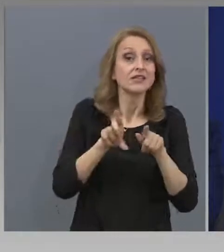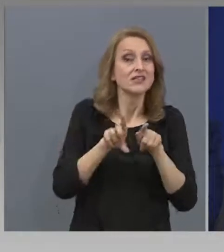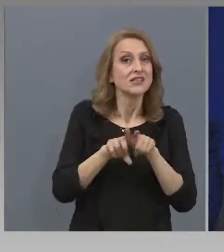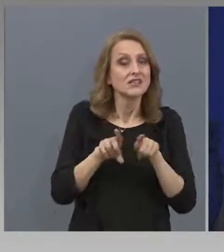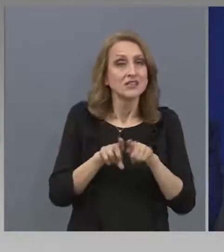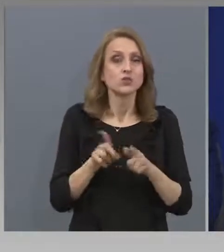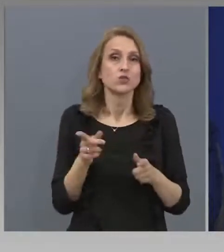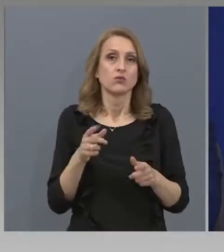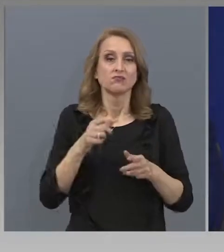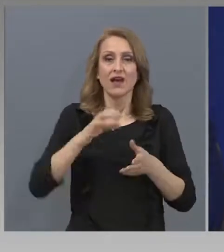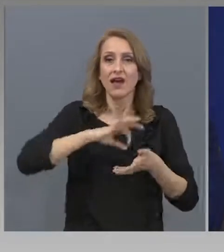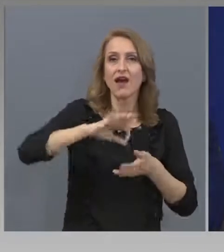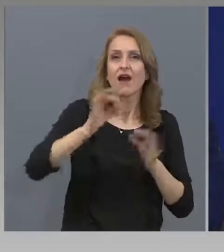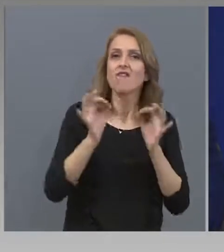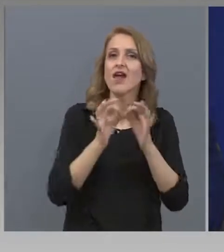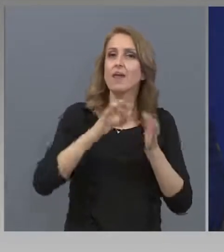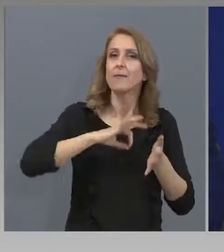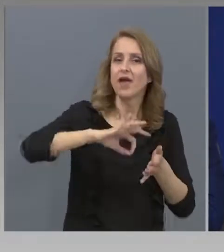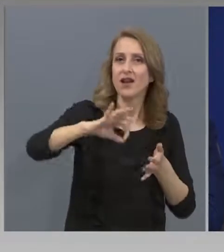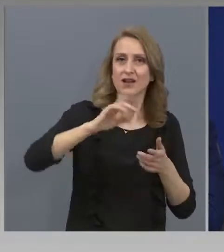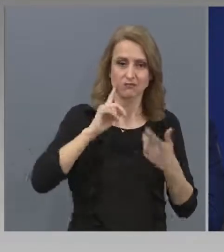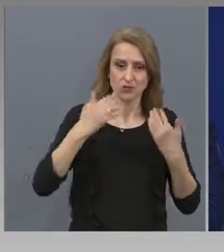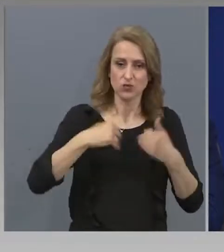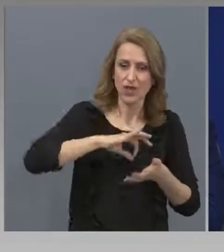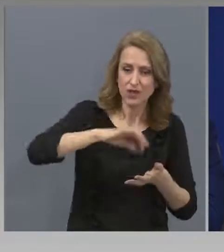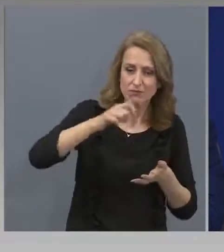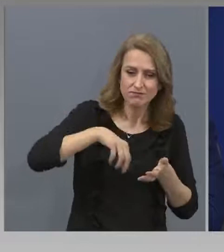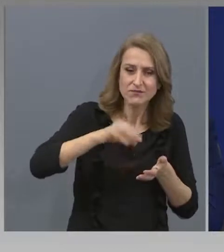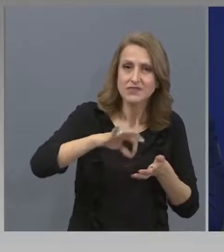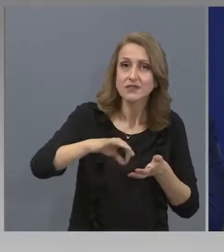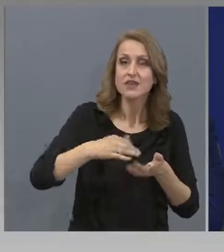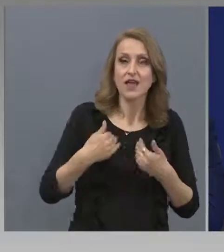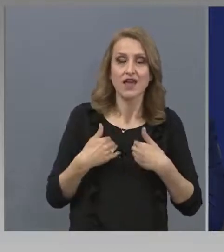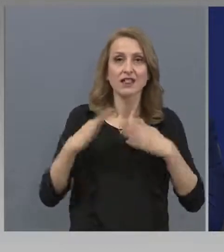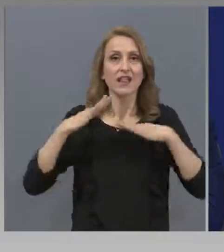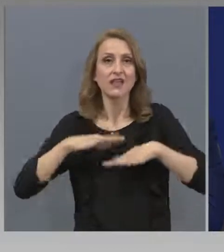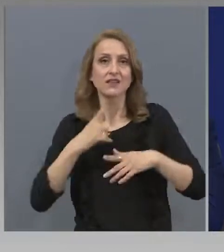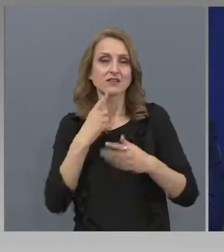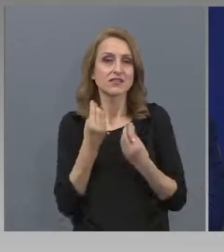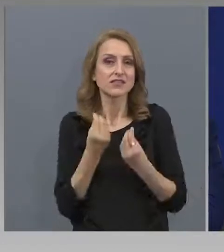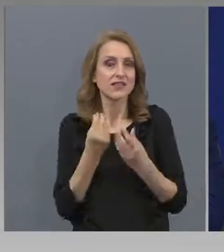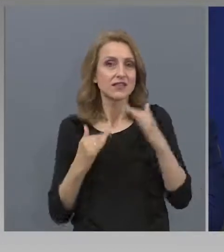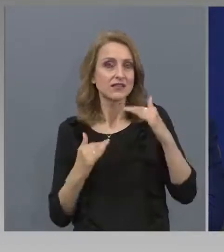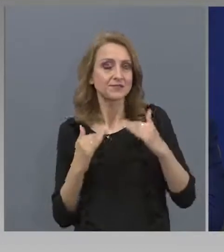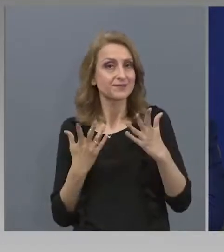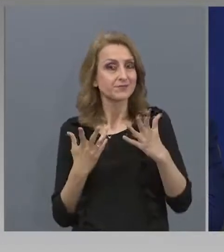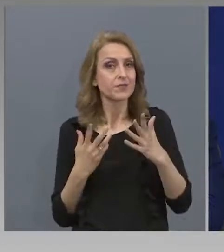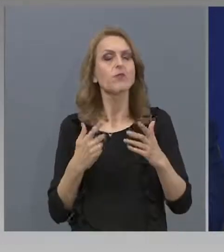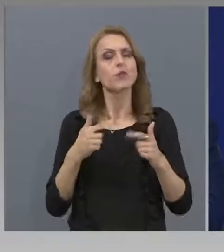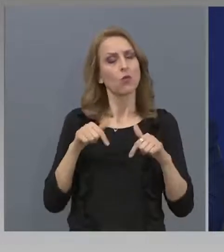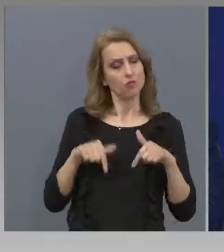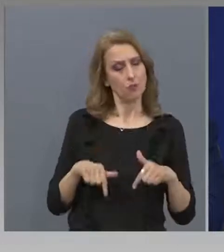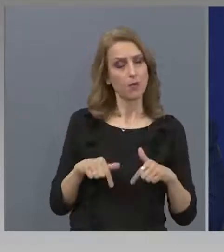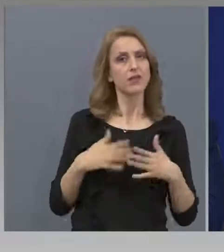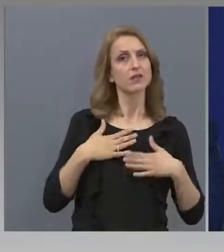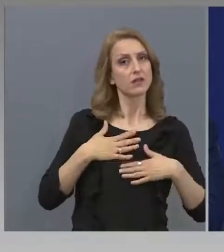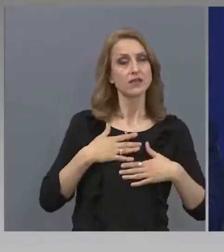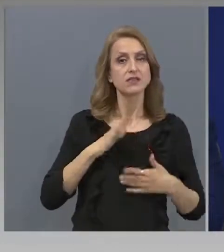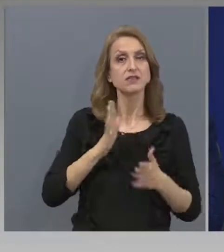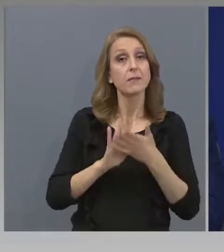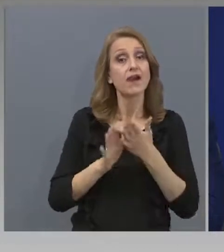върху цените на тяхното производство. Към момента се справяме успешно. В процедура сме